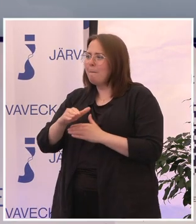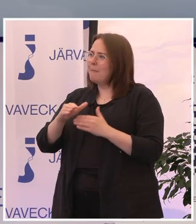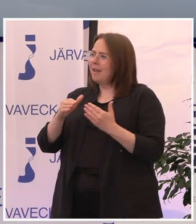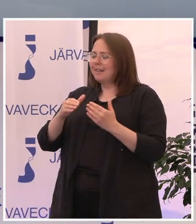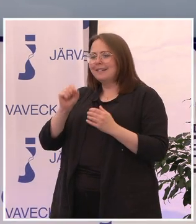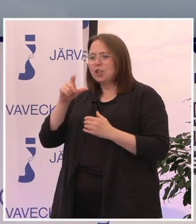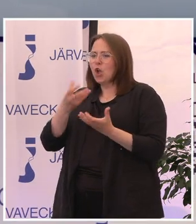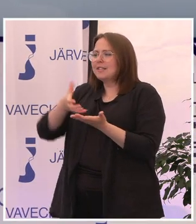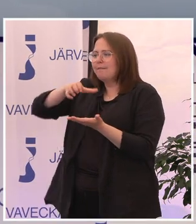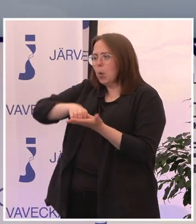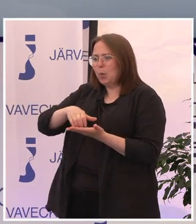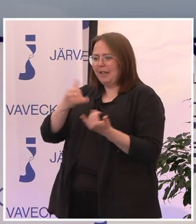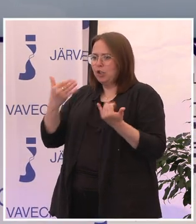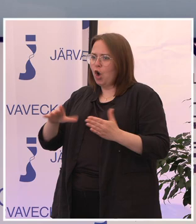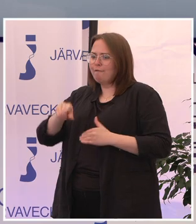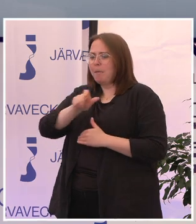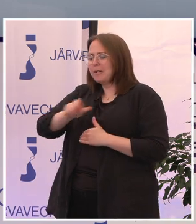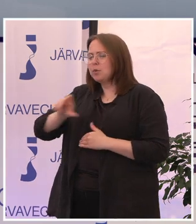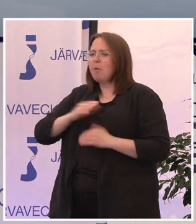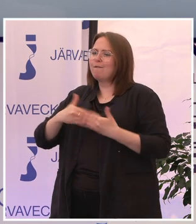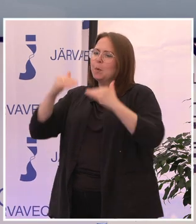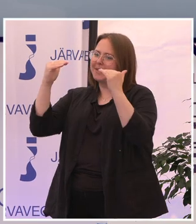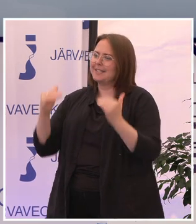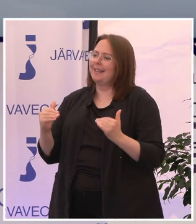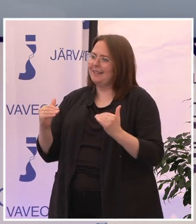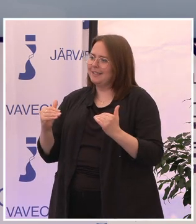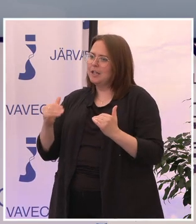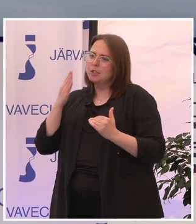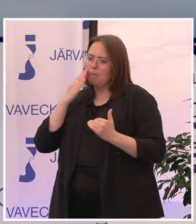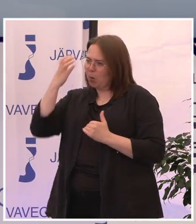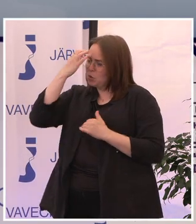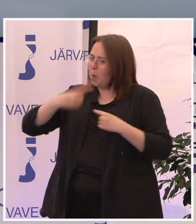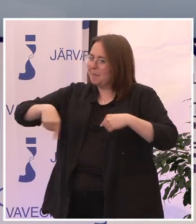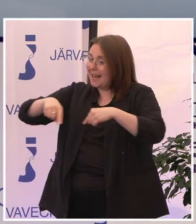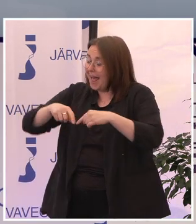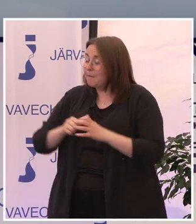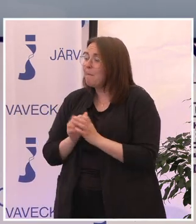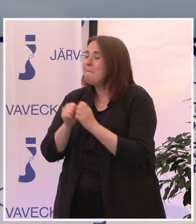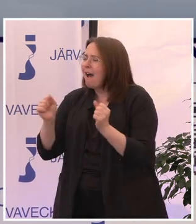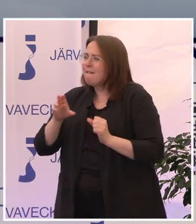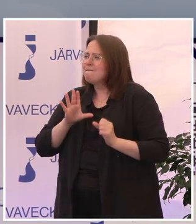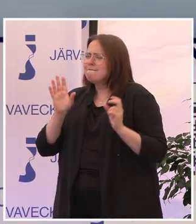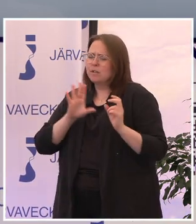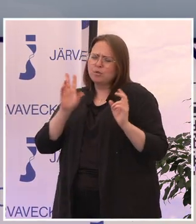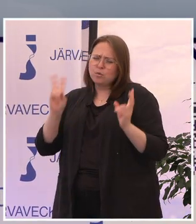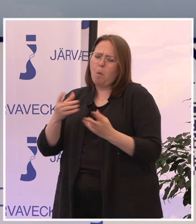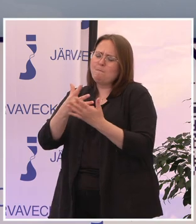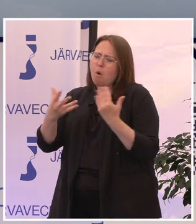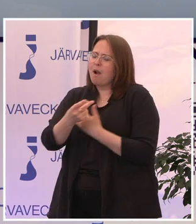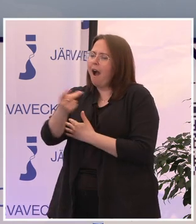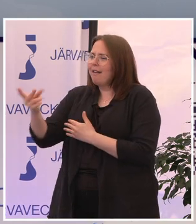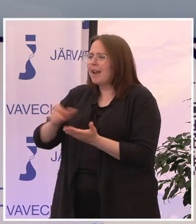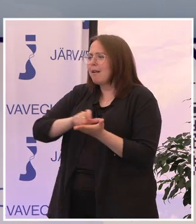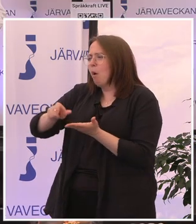situationen för personer med funktionsnedsättning i Stockholms län. Men det finns många, många andra